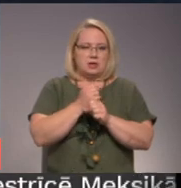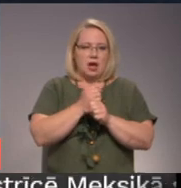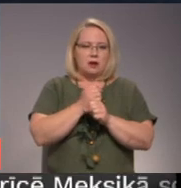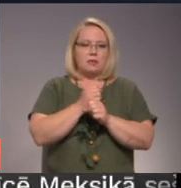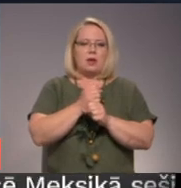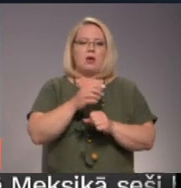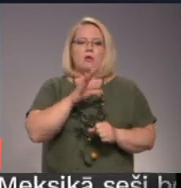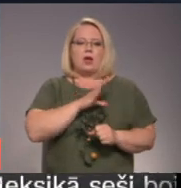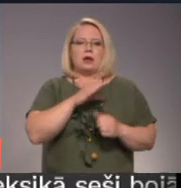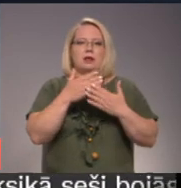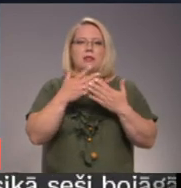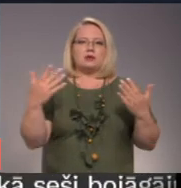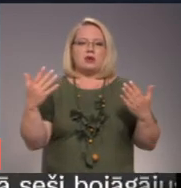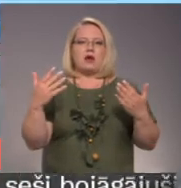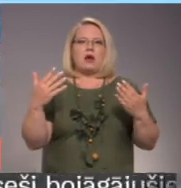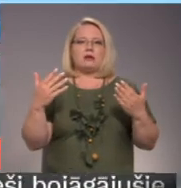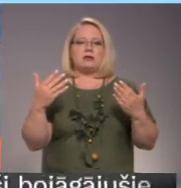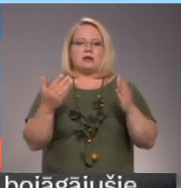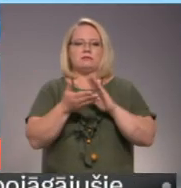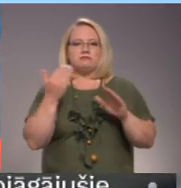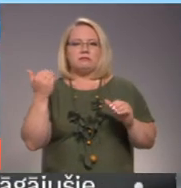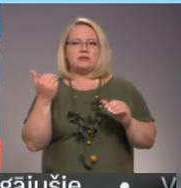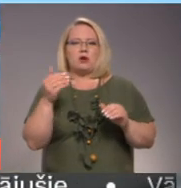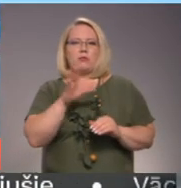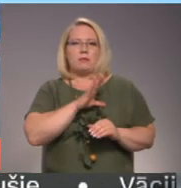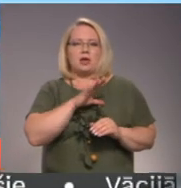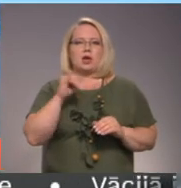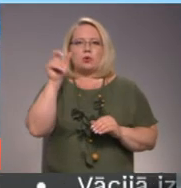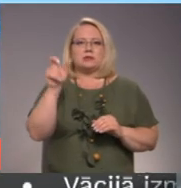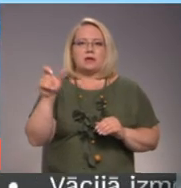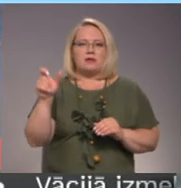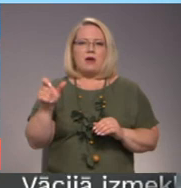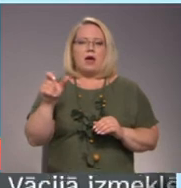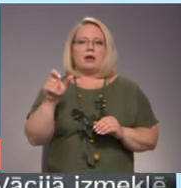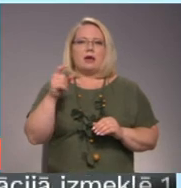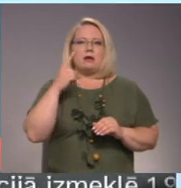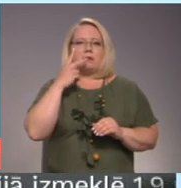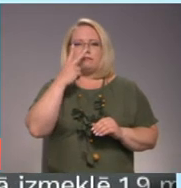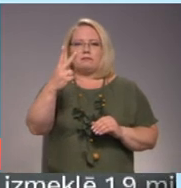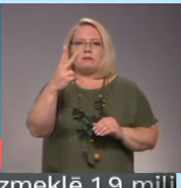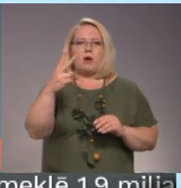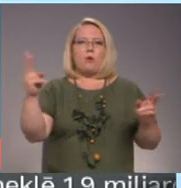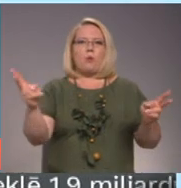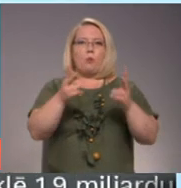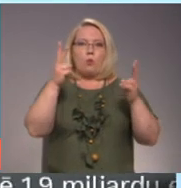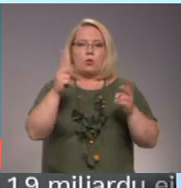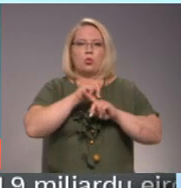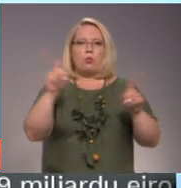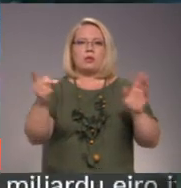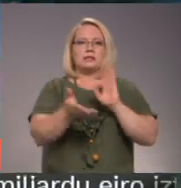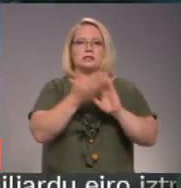maudinājumi. Tas skaits, ka vienmēr ir kaukstināts, jo cilvēki vakar pamana uguni stālumā un salcugundzēsējus.